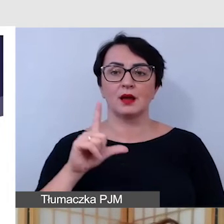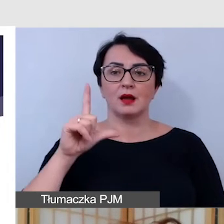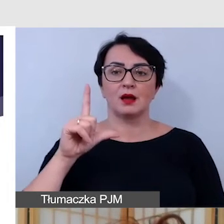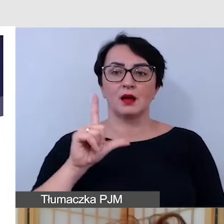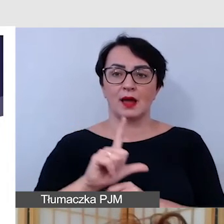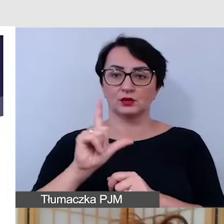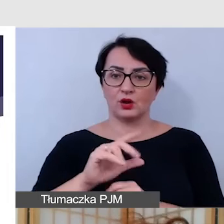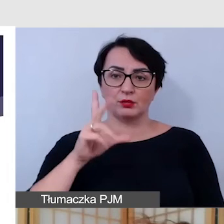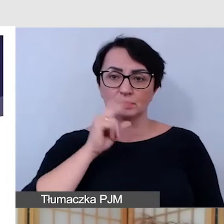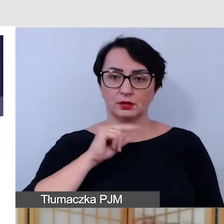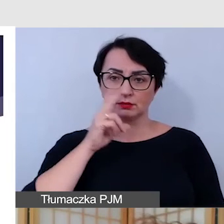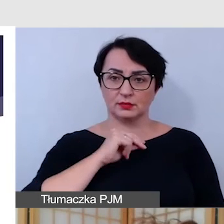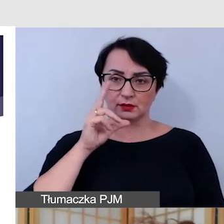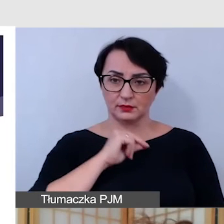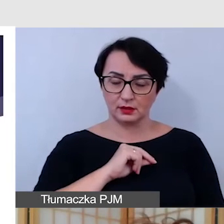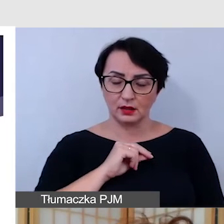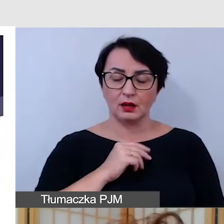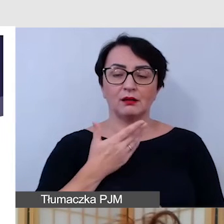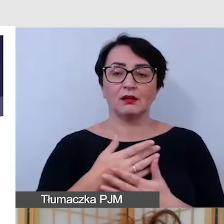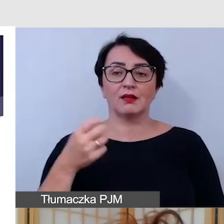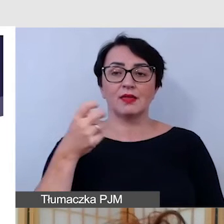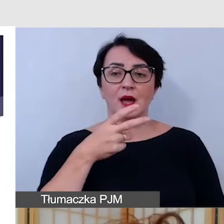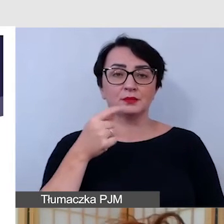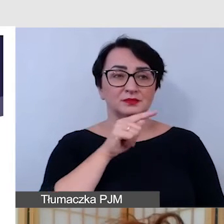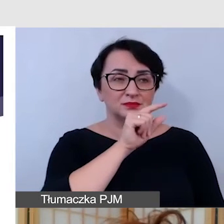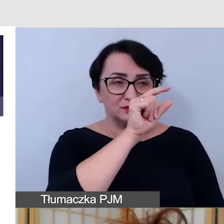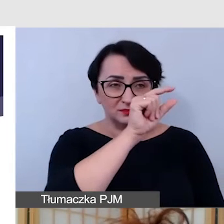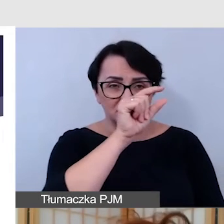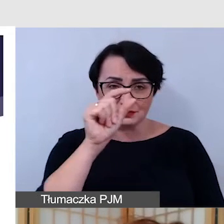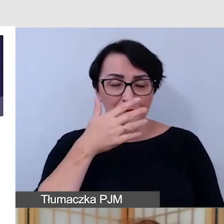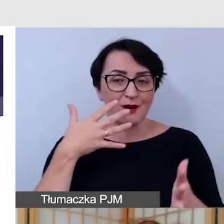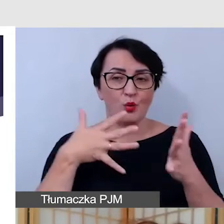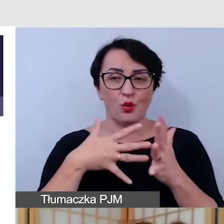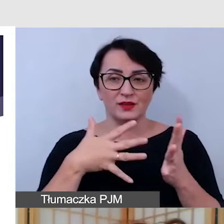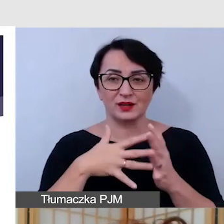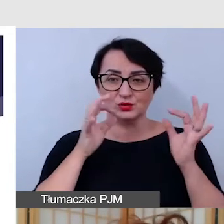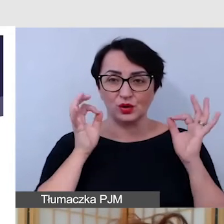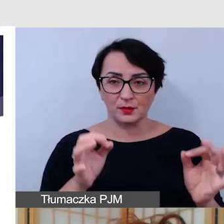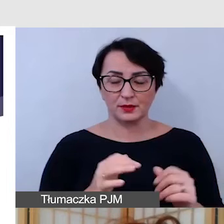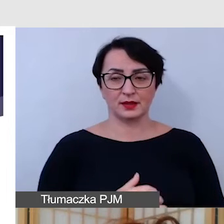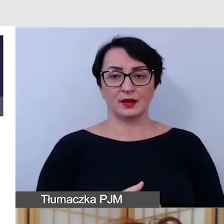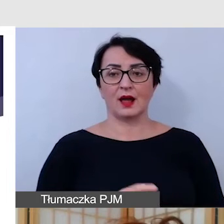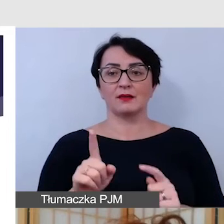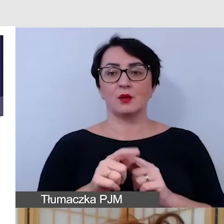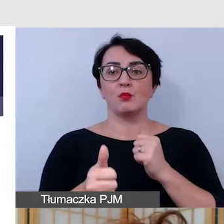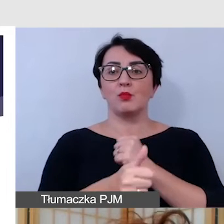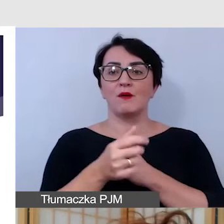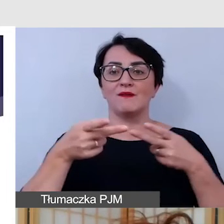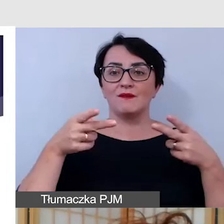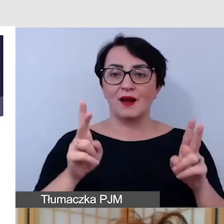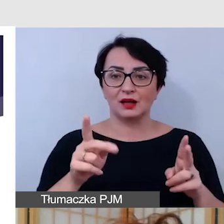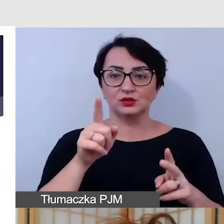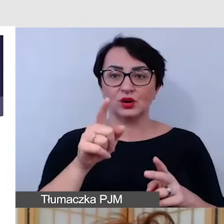i wtedy te napisy na przykład mogą być nie tyle nieczytelne z powodu braku kontrastu, ale też z powodu faktu, że są